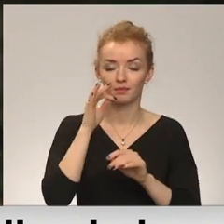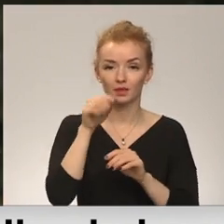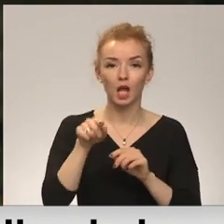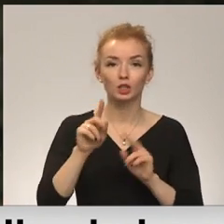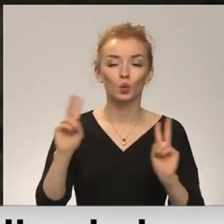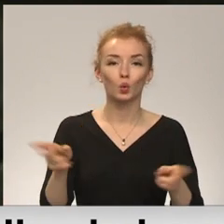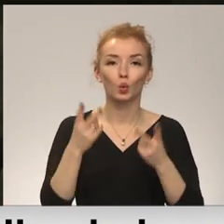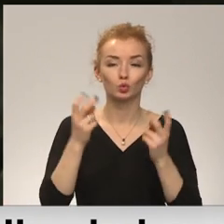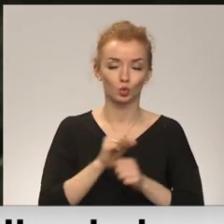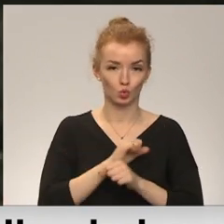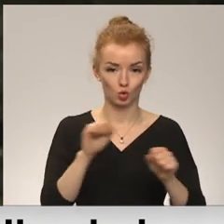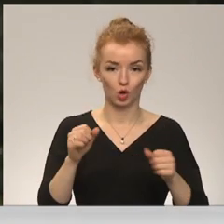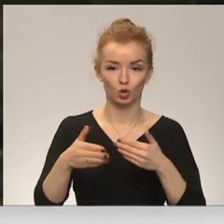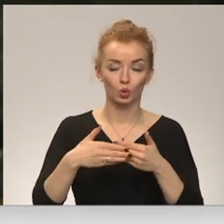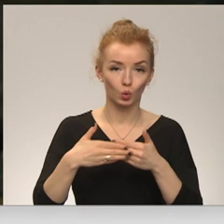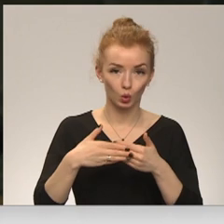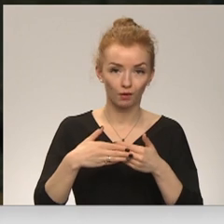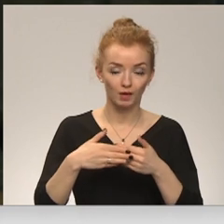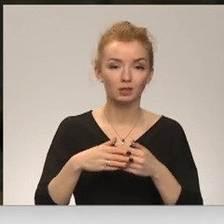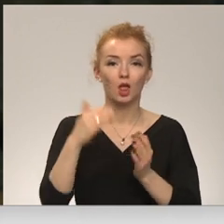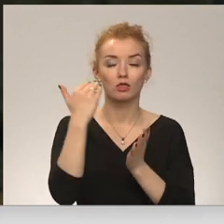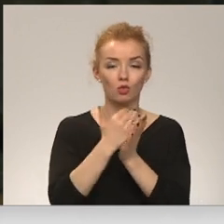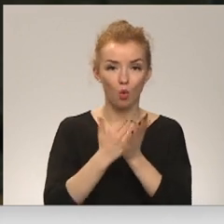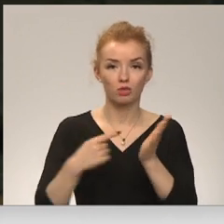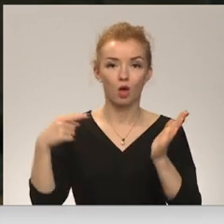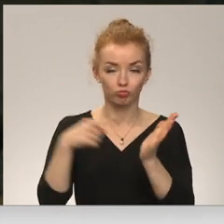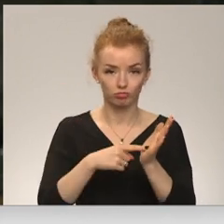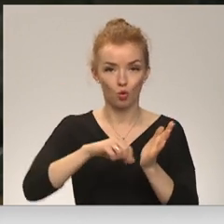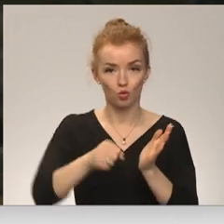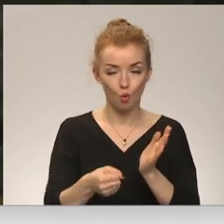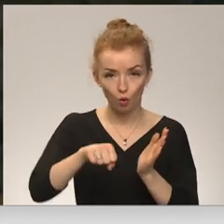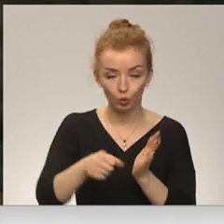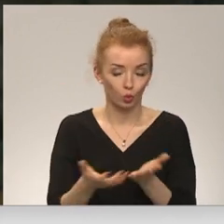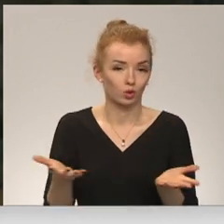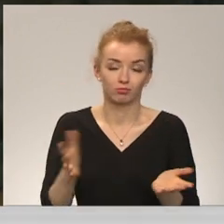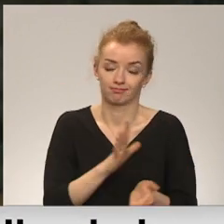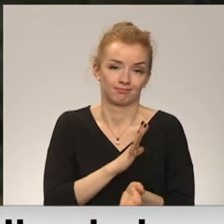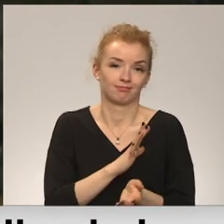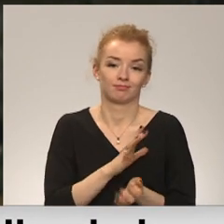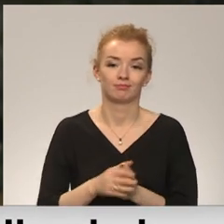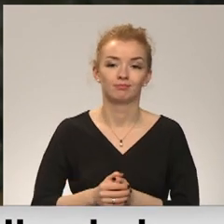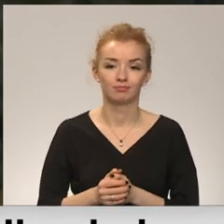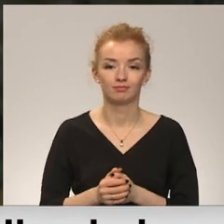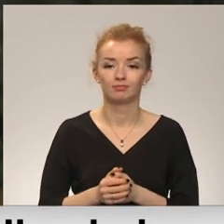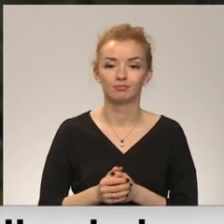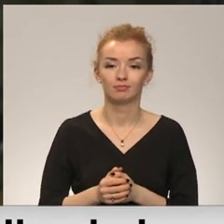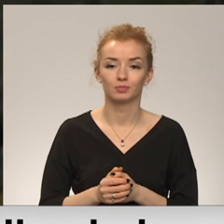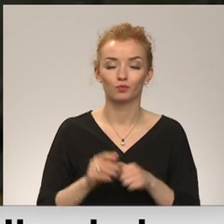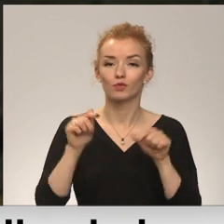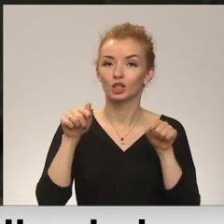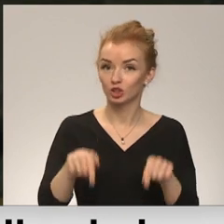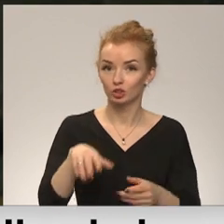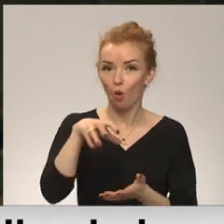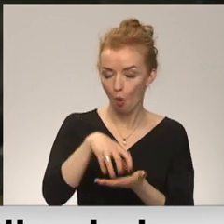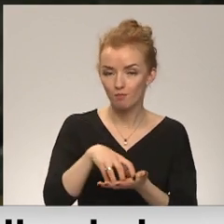ugunsdrošs durvis, kur tās prasības ir tāds rokturs un viss. Šis